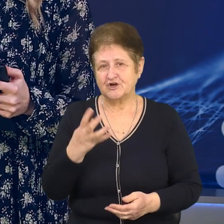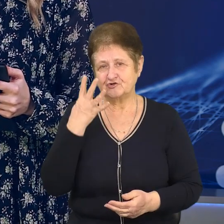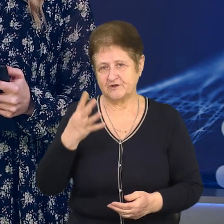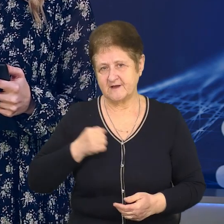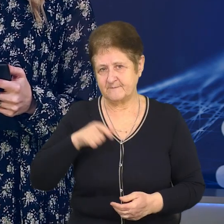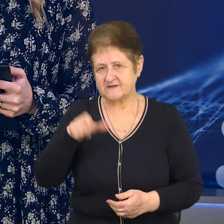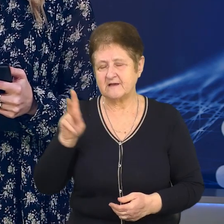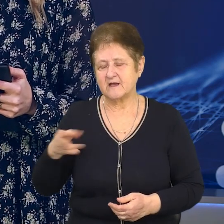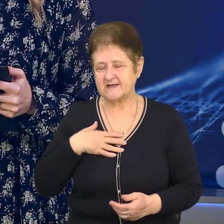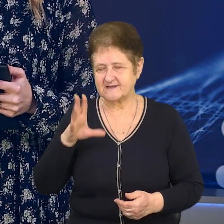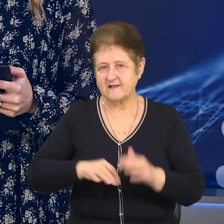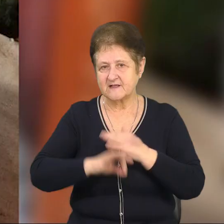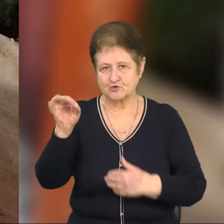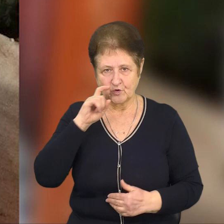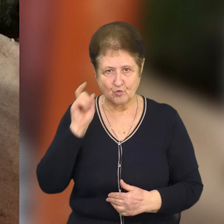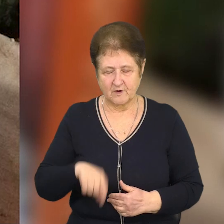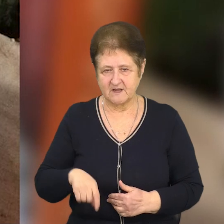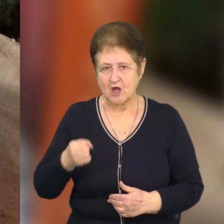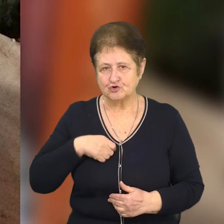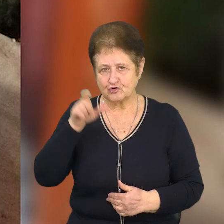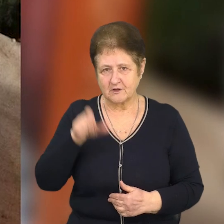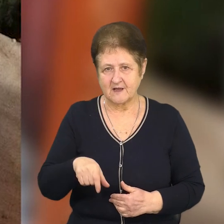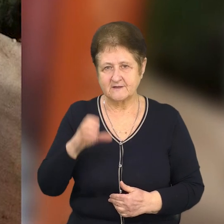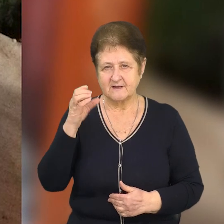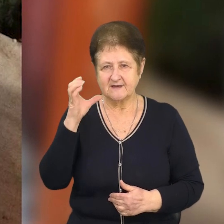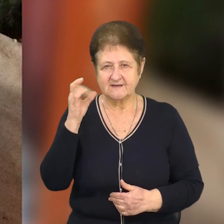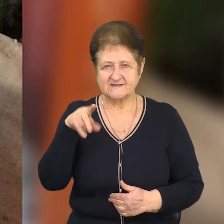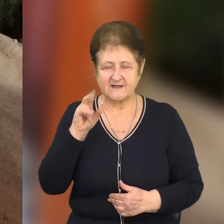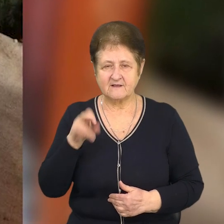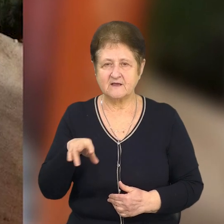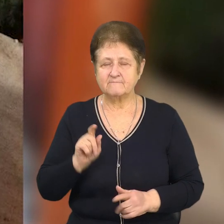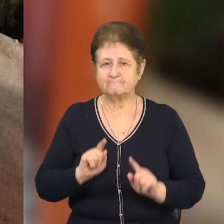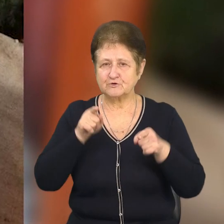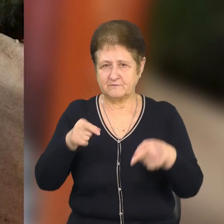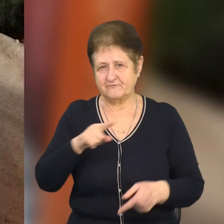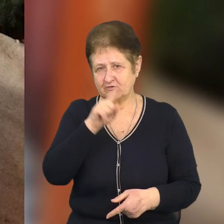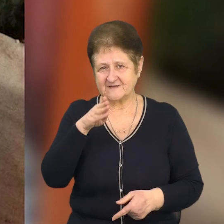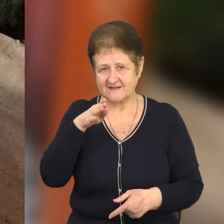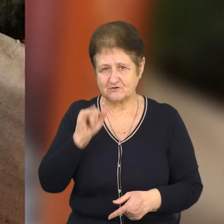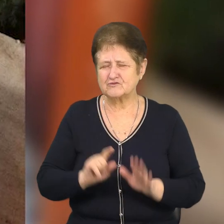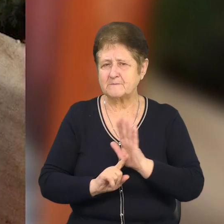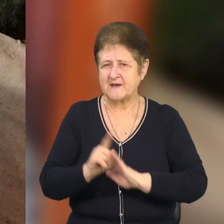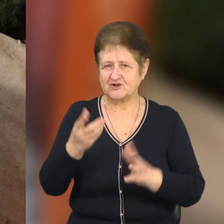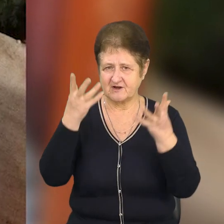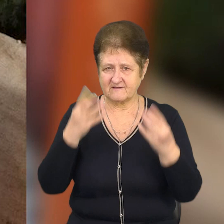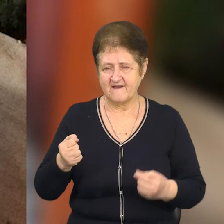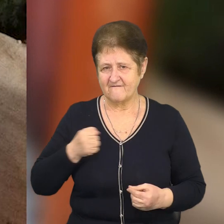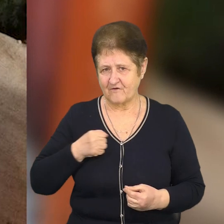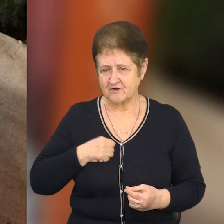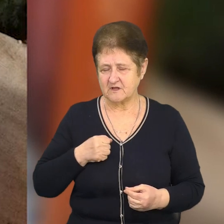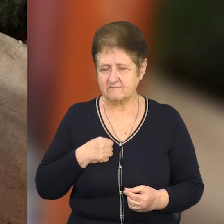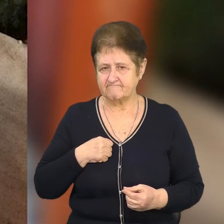загинули на сході України. Солдат Олександр Сілкін до лав Збройних сил України долучився з перших днів повномасштабного